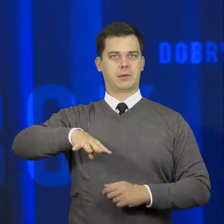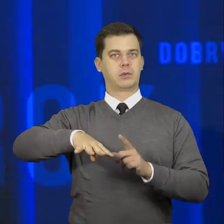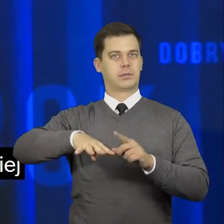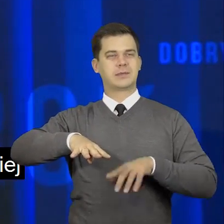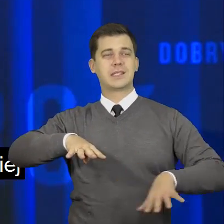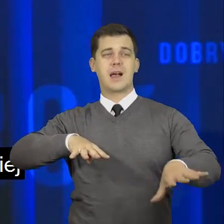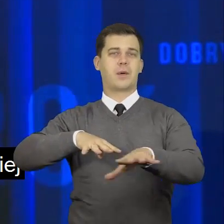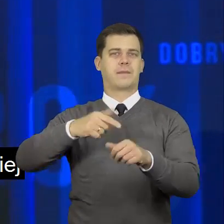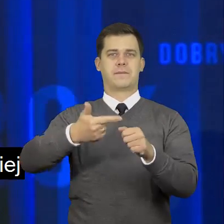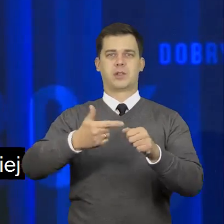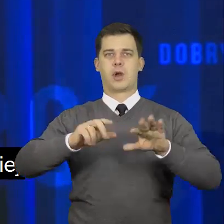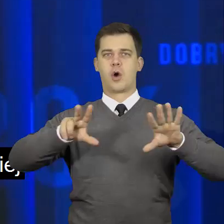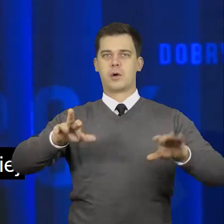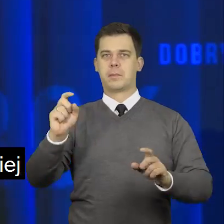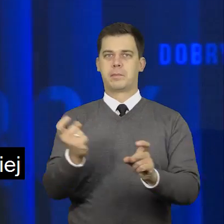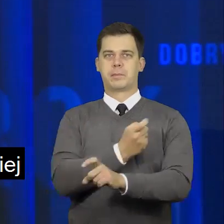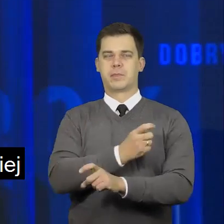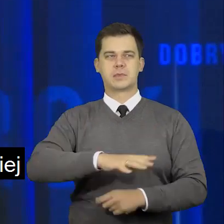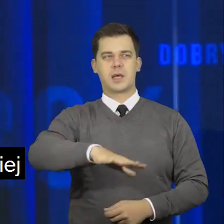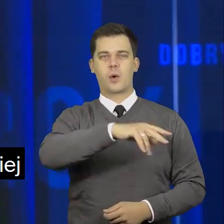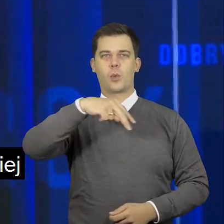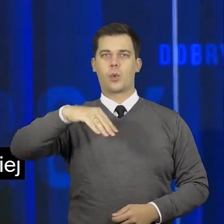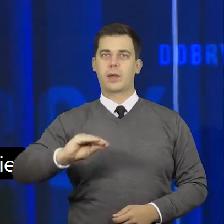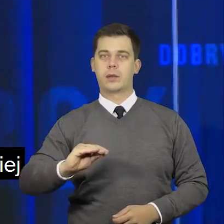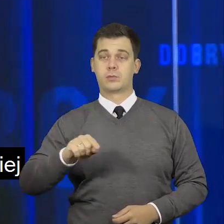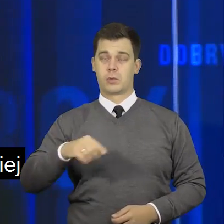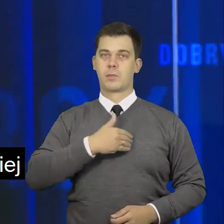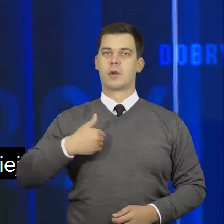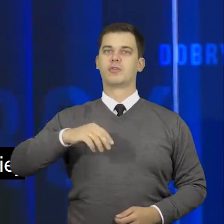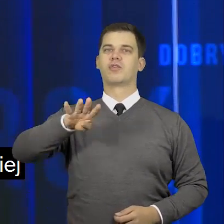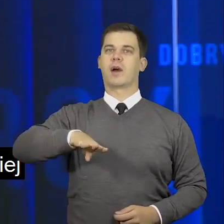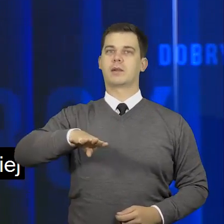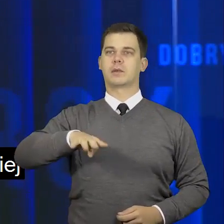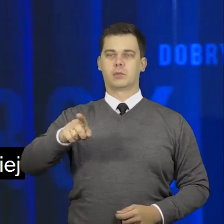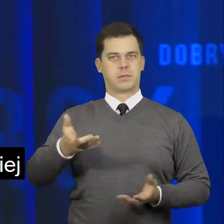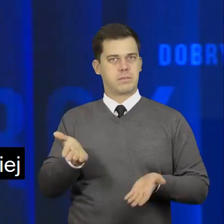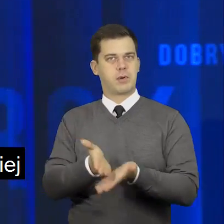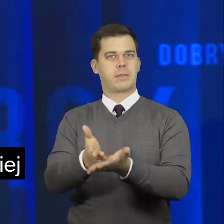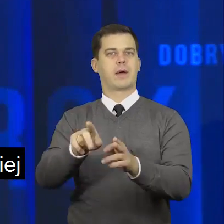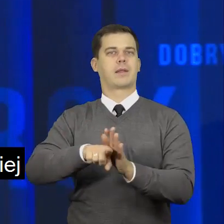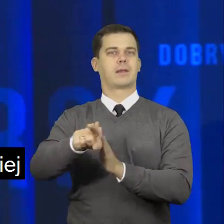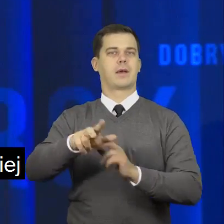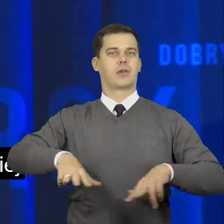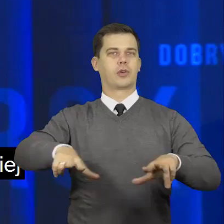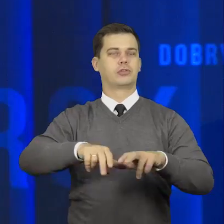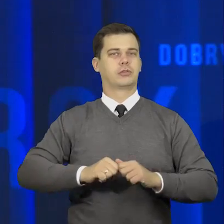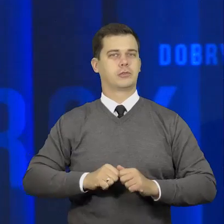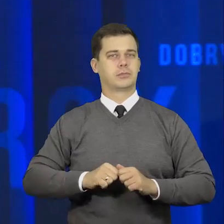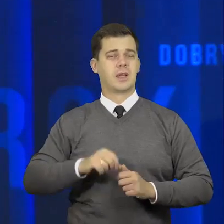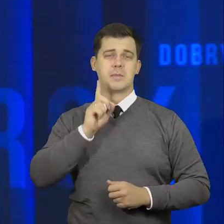miejsce na 28 państw Unii Europejskiej pod względem poziomu wsparcia rodzin.